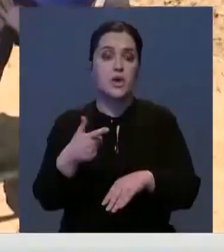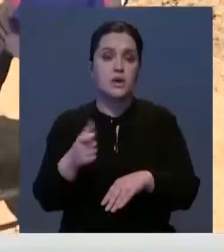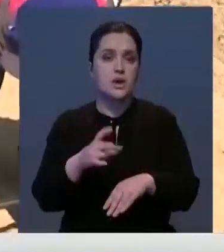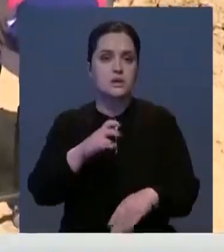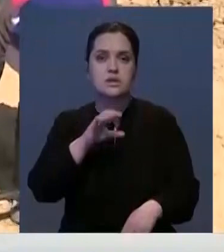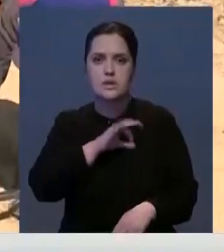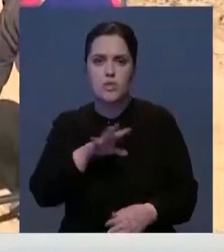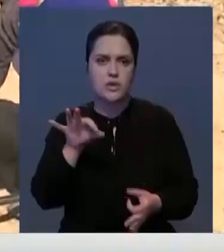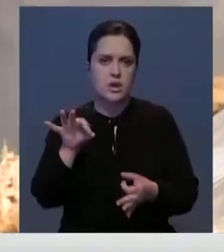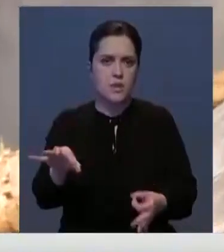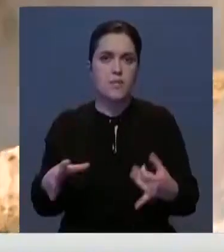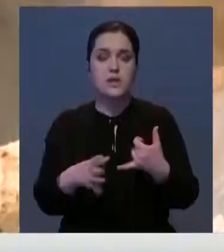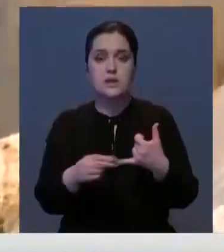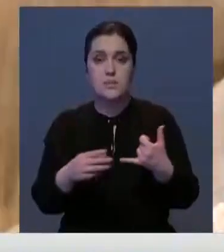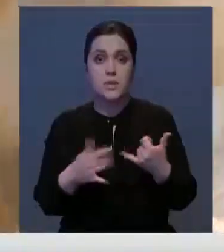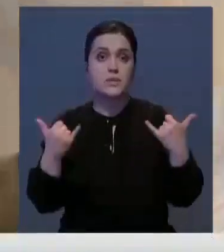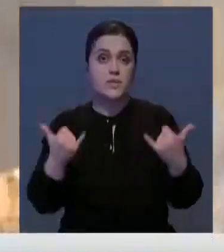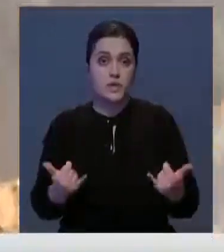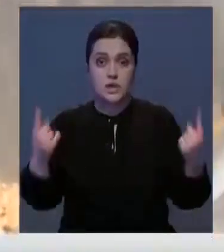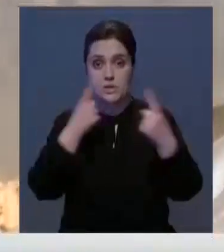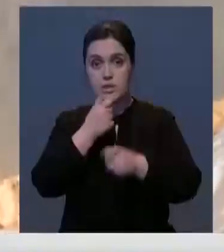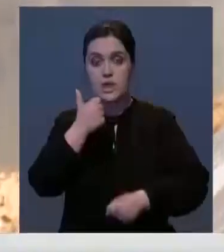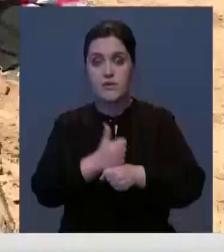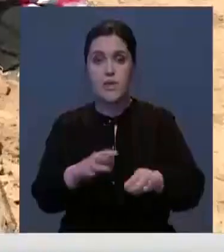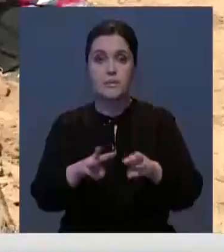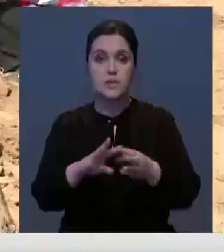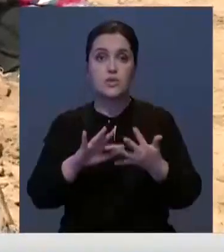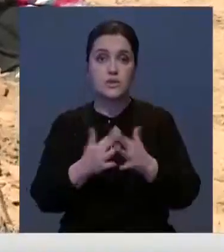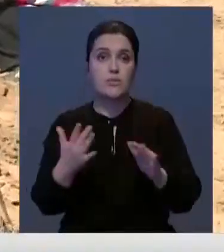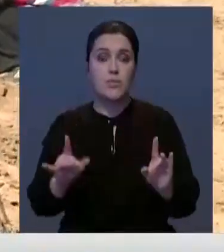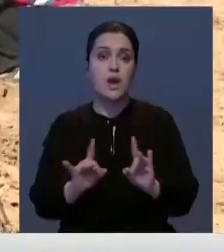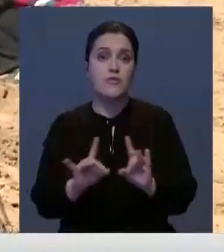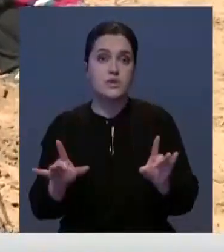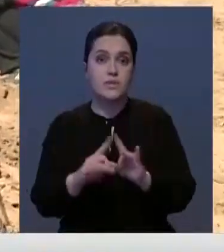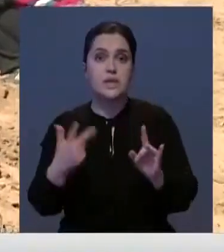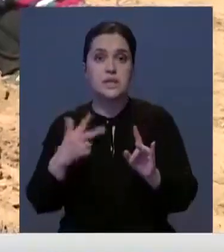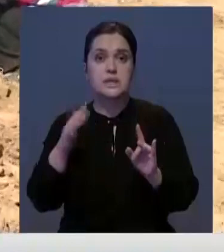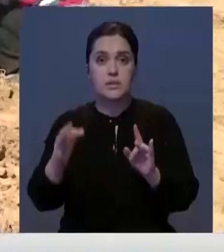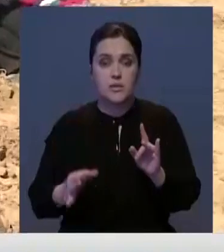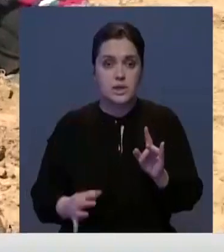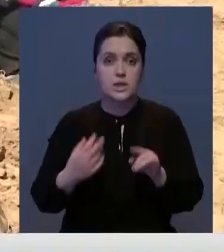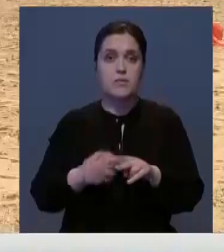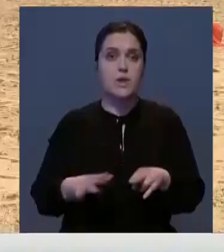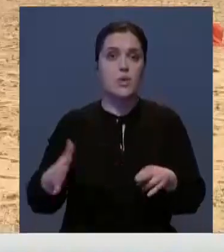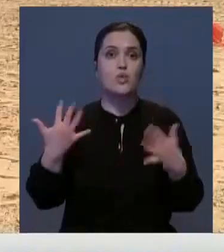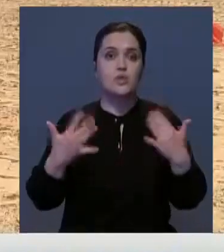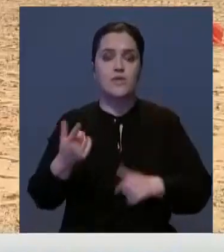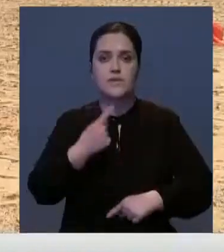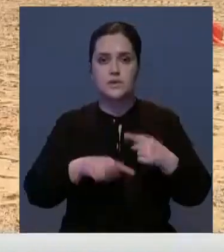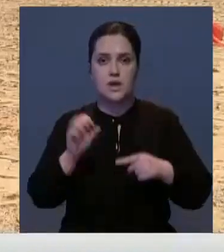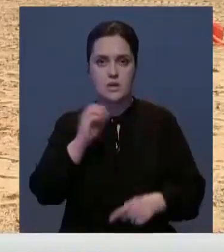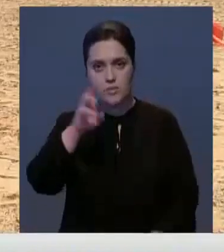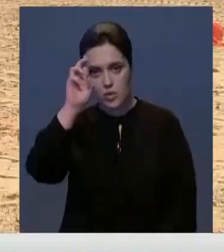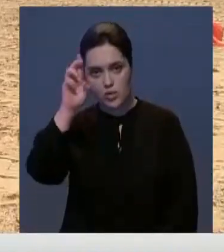миллионов гектаров неиспользуемых участков. Об этом сегодня сообщил глава Минсельхоза. По его словам, треть из этих территорий уже